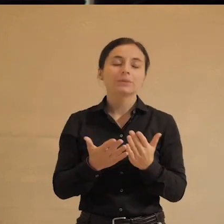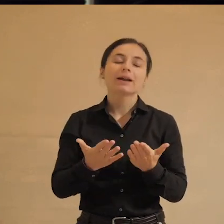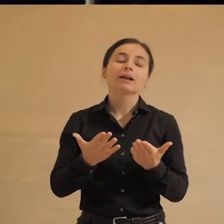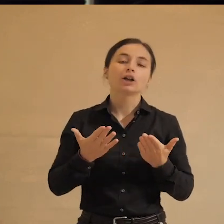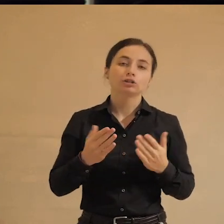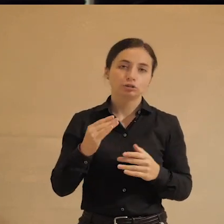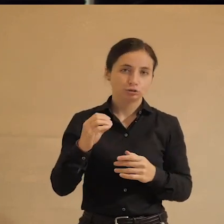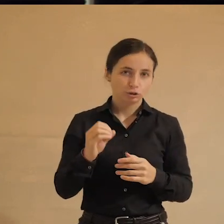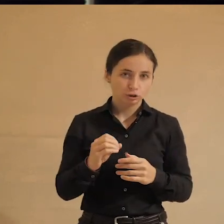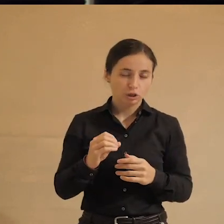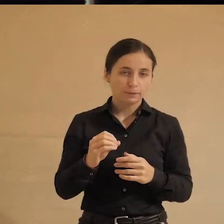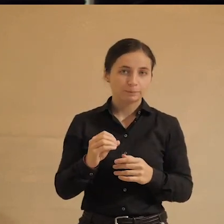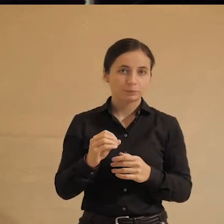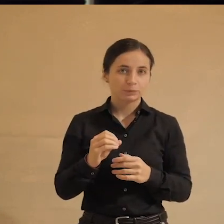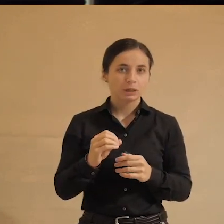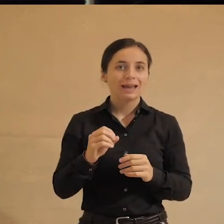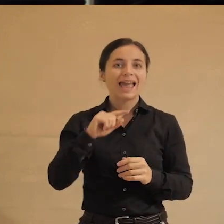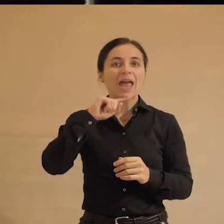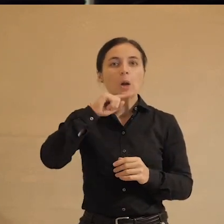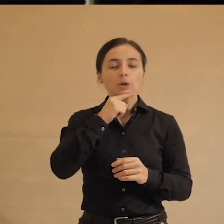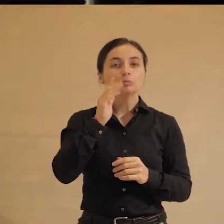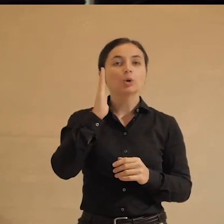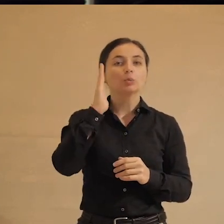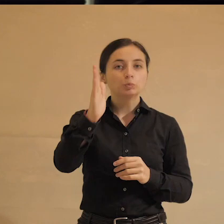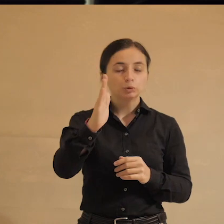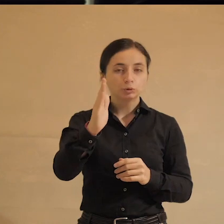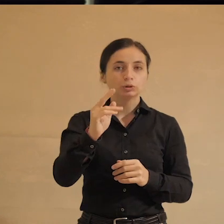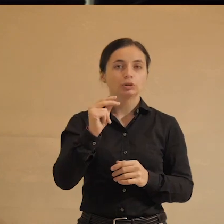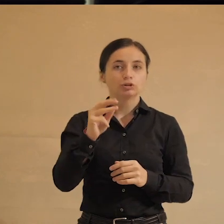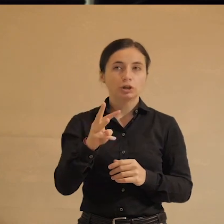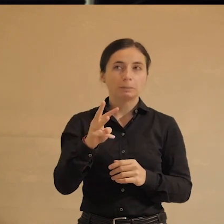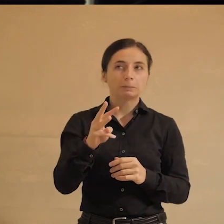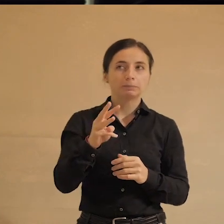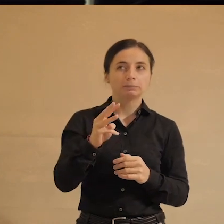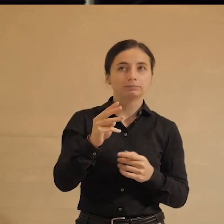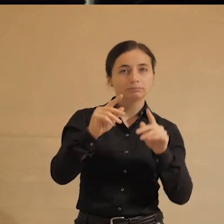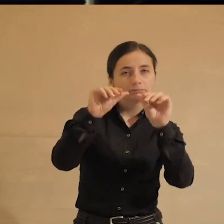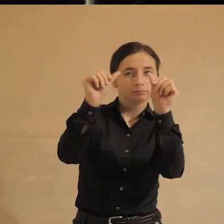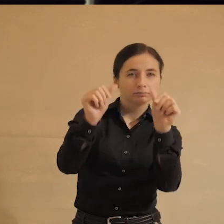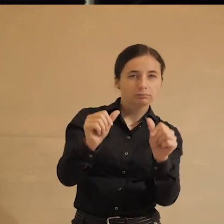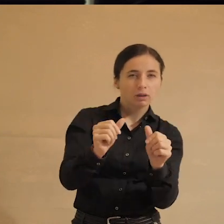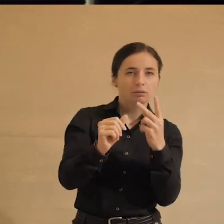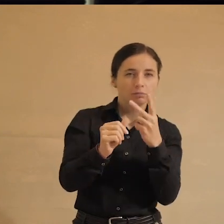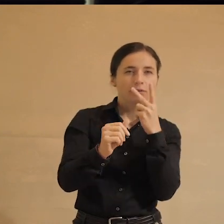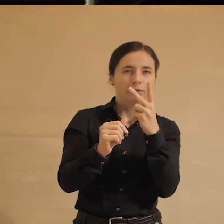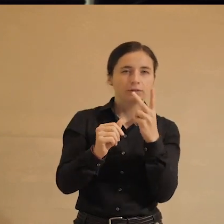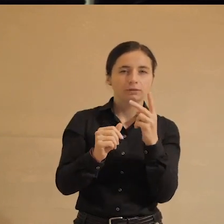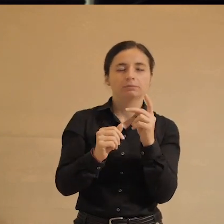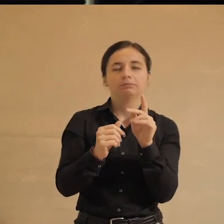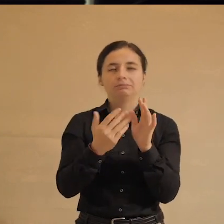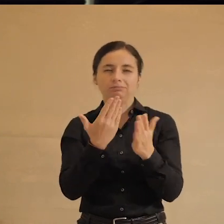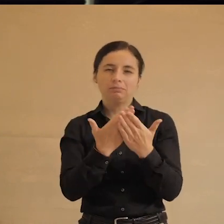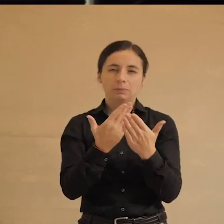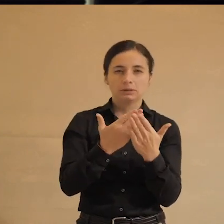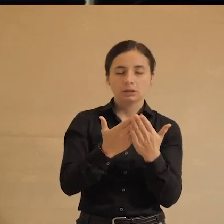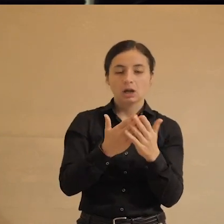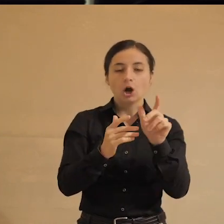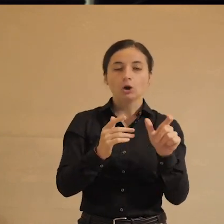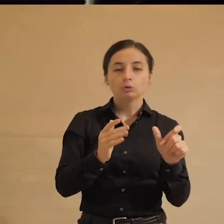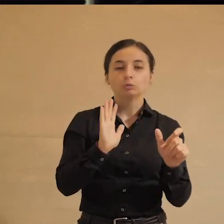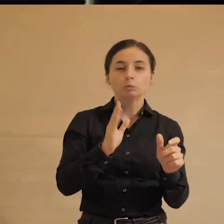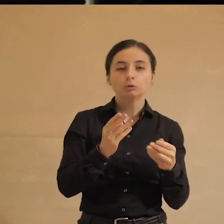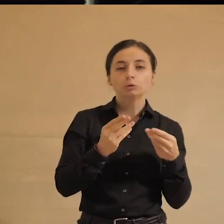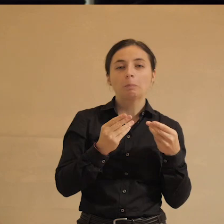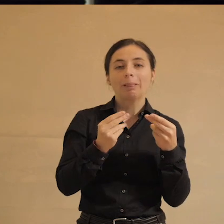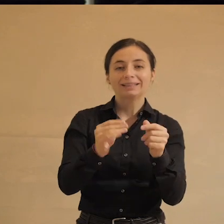же, в экономике будущего, чьи контуры мы сквозь магический кристалл еще различаем, не ясно, людям будут платить